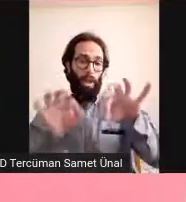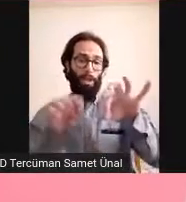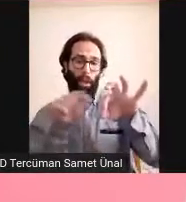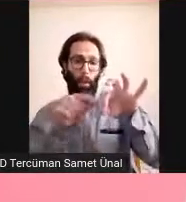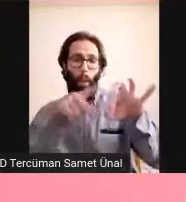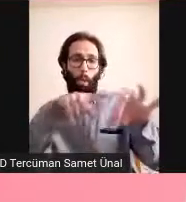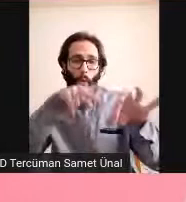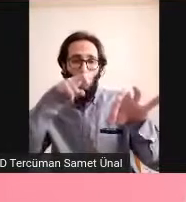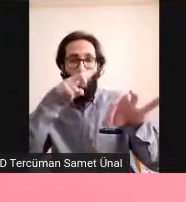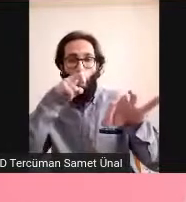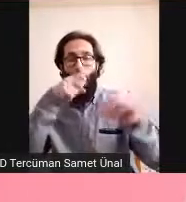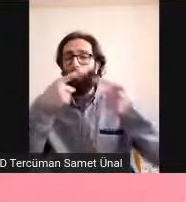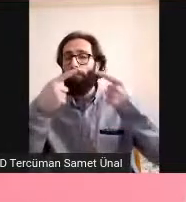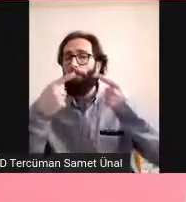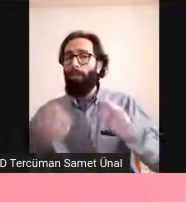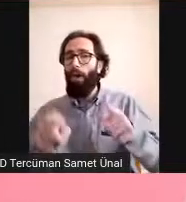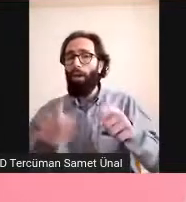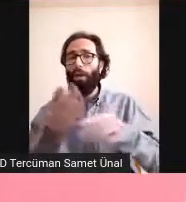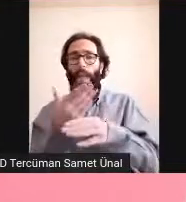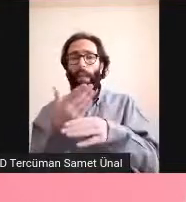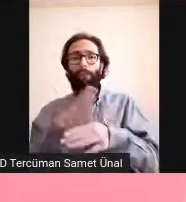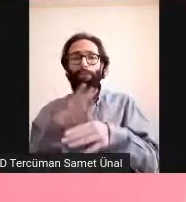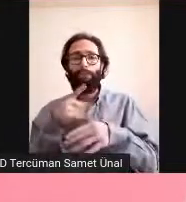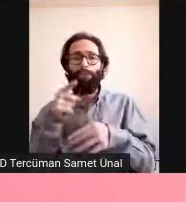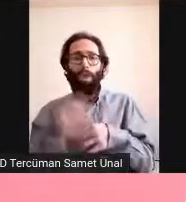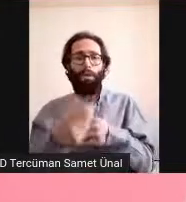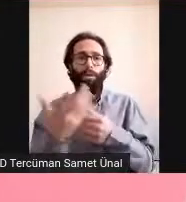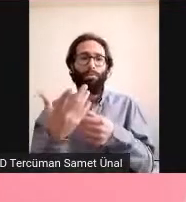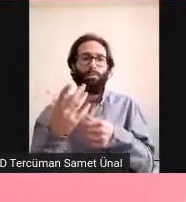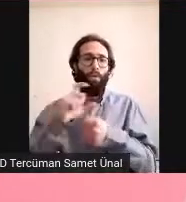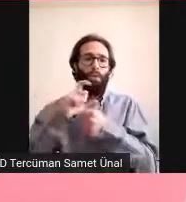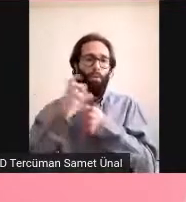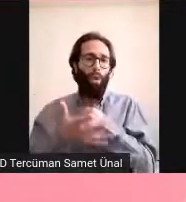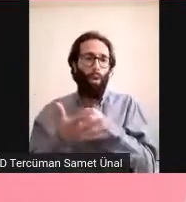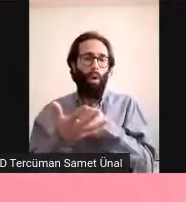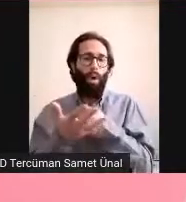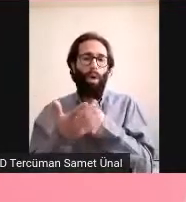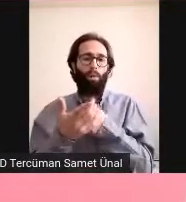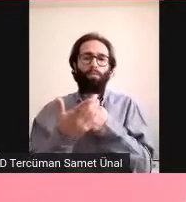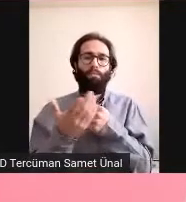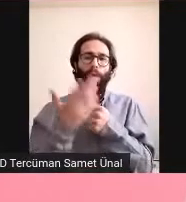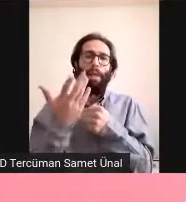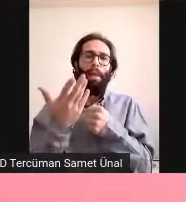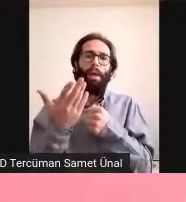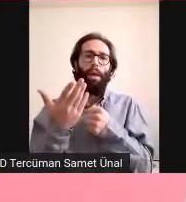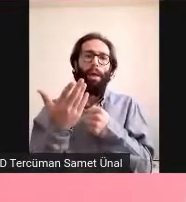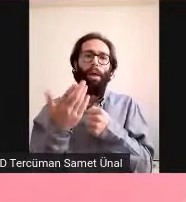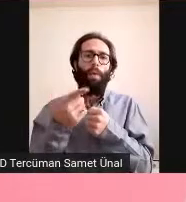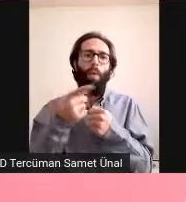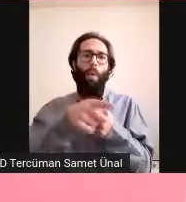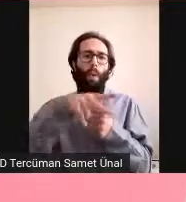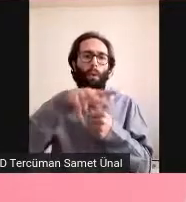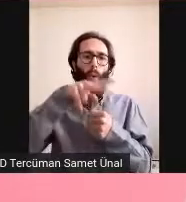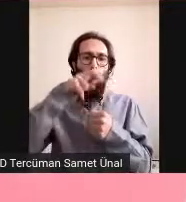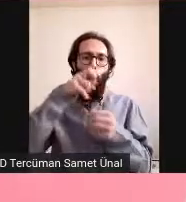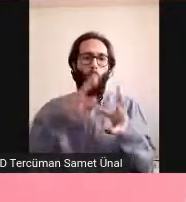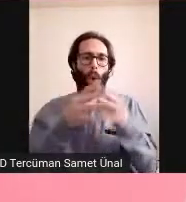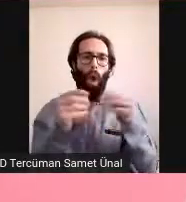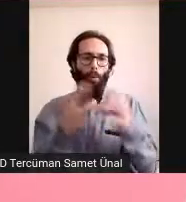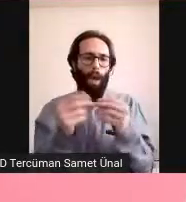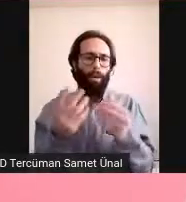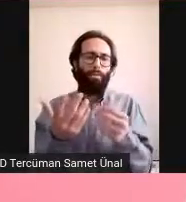koku kayboluyor en başta? Yani normal gripte falan olduğu gibi bir koku kaybı değil. Oranodaki baya